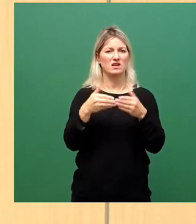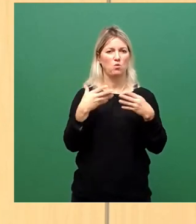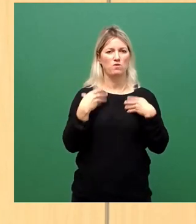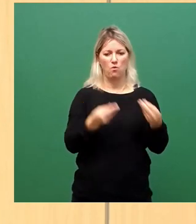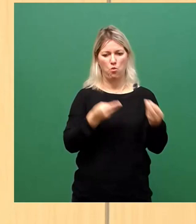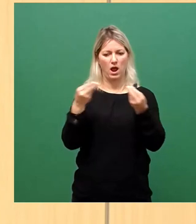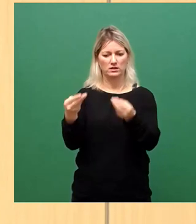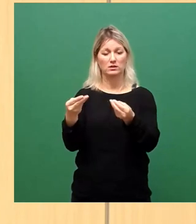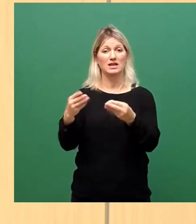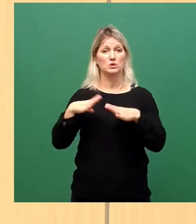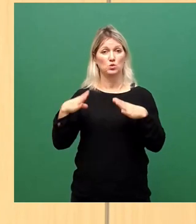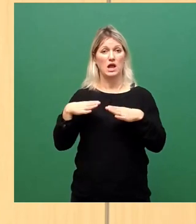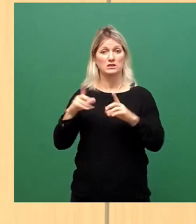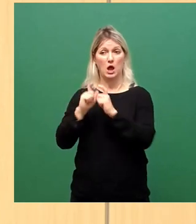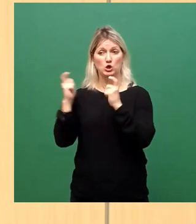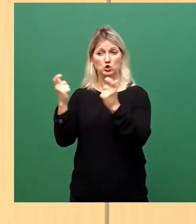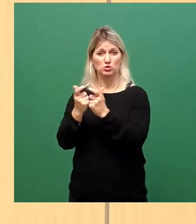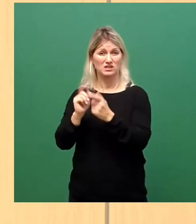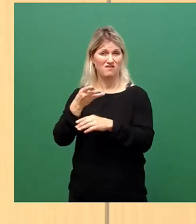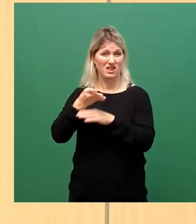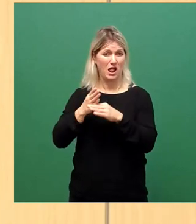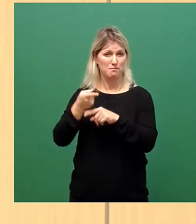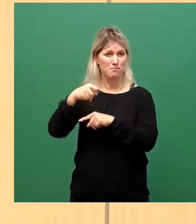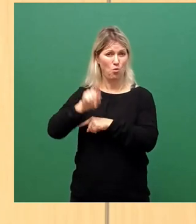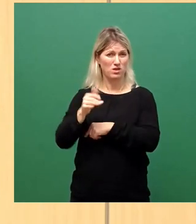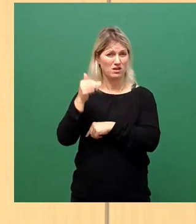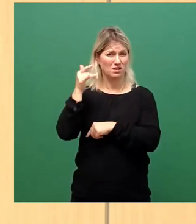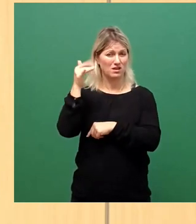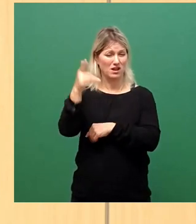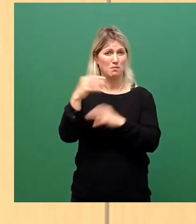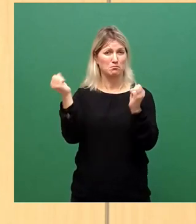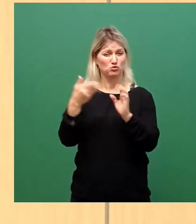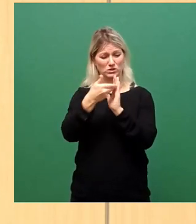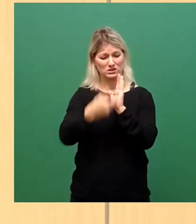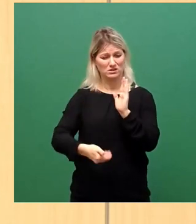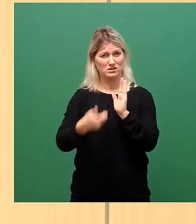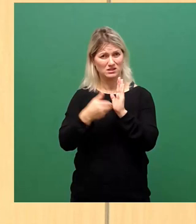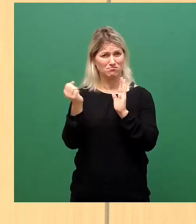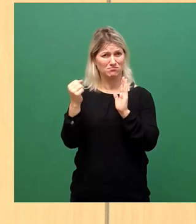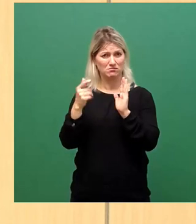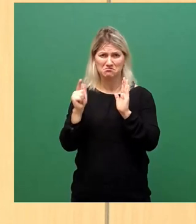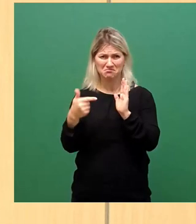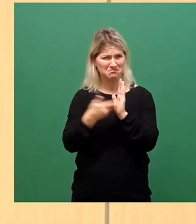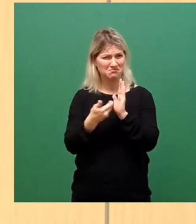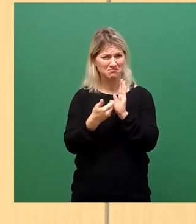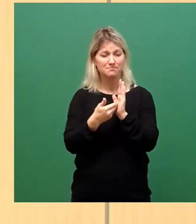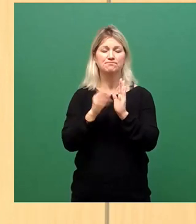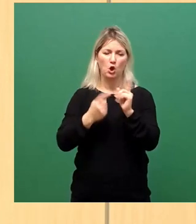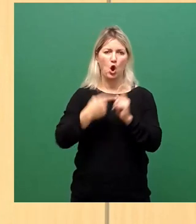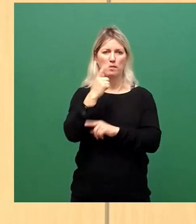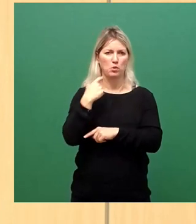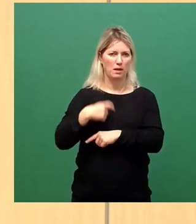viereinhalb Monate keine tragfähige Beschlussfassung zustande gebracht haben, gab es die freundliche Unterstützung des Oberbürgermeisters, mal